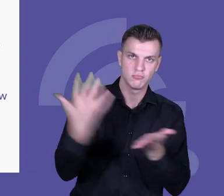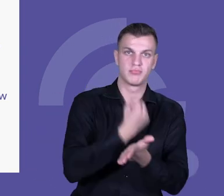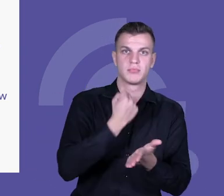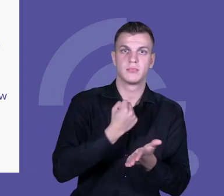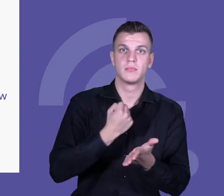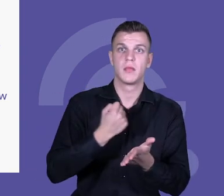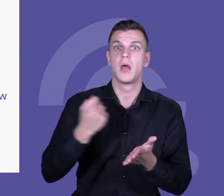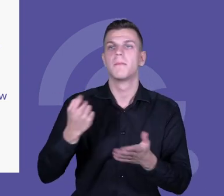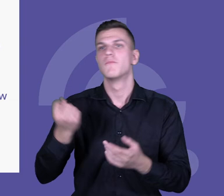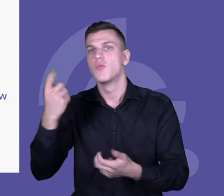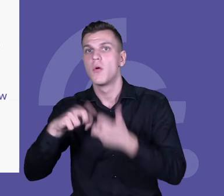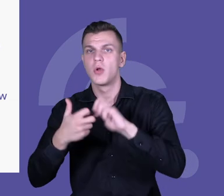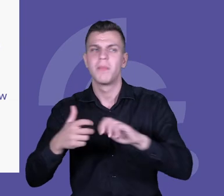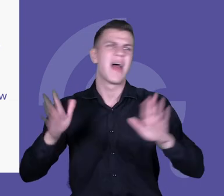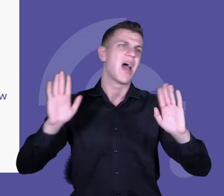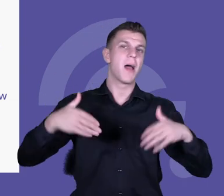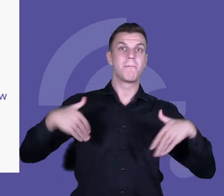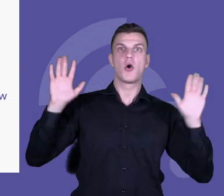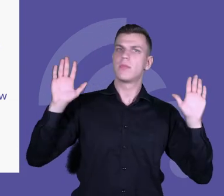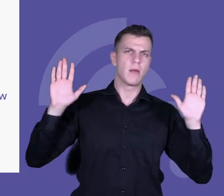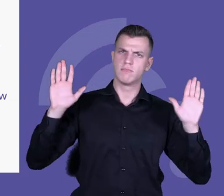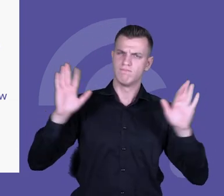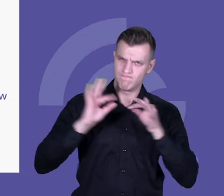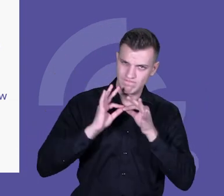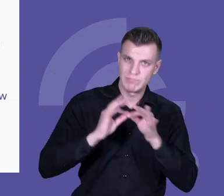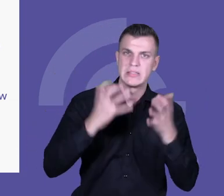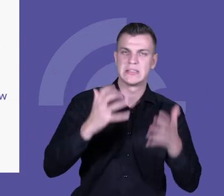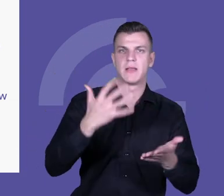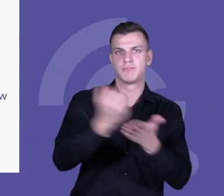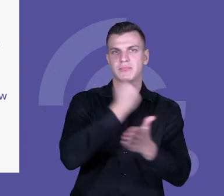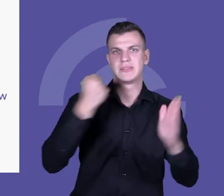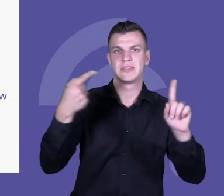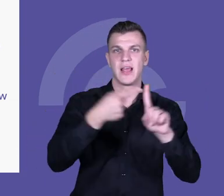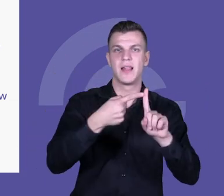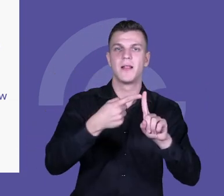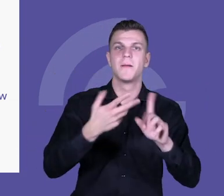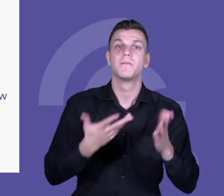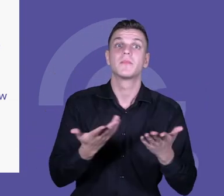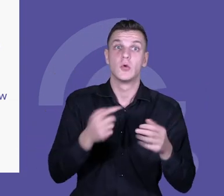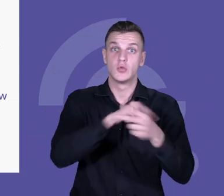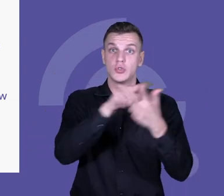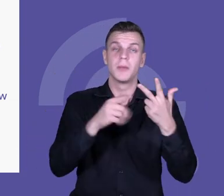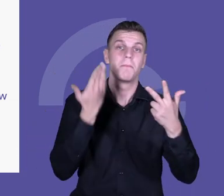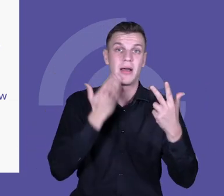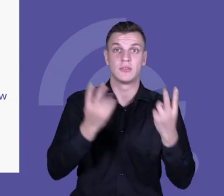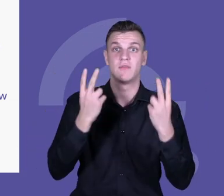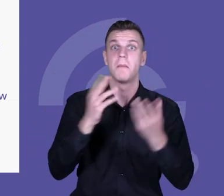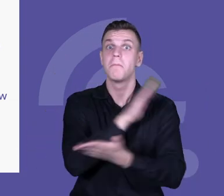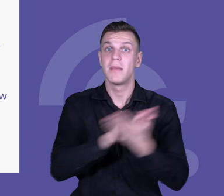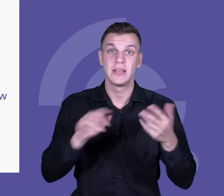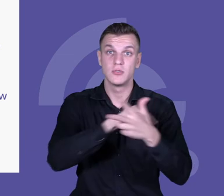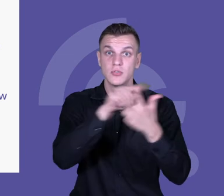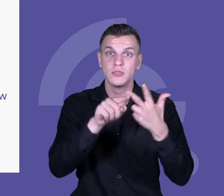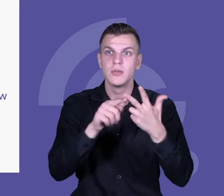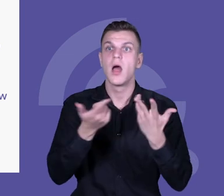przeciwnościom. I to są super ważne elementy, bo bez, bez tych komponentów nie da się zaangażować uczniów w uczenie